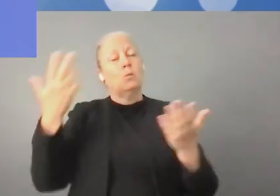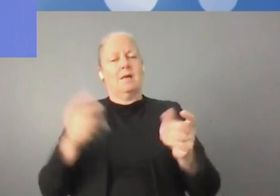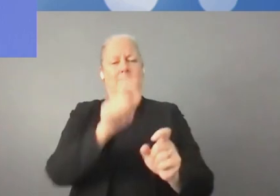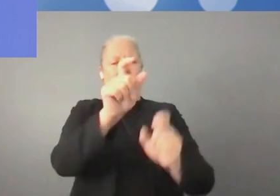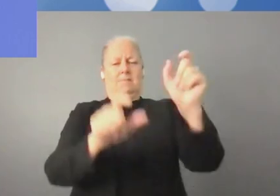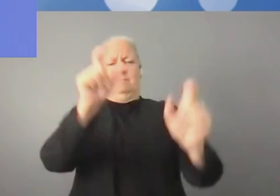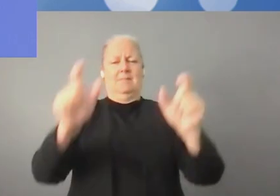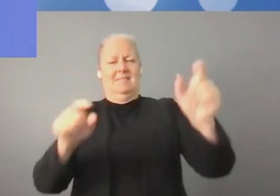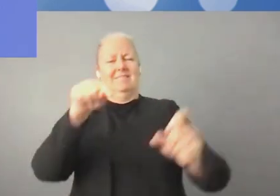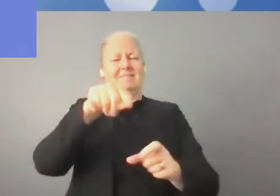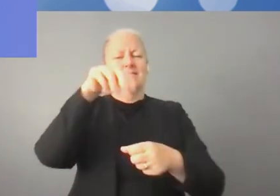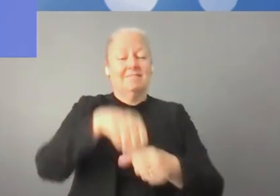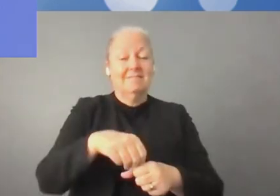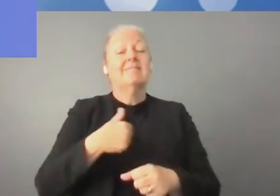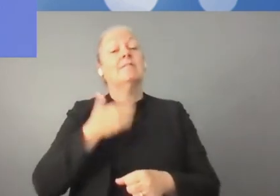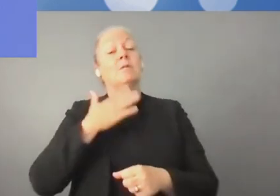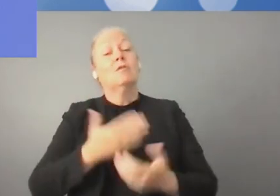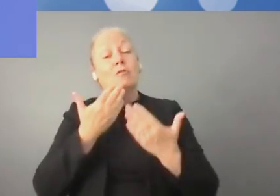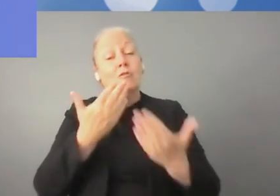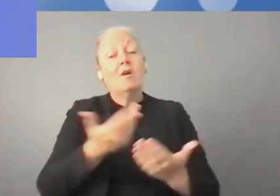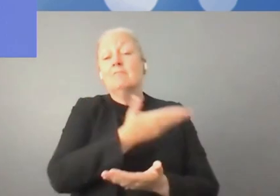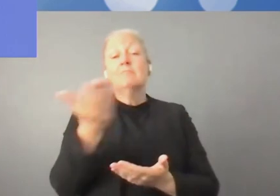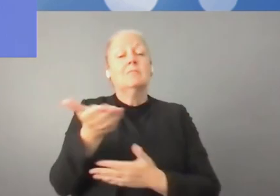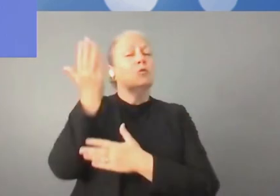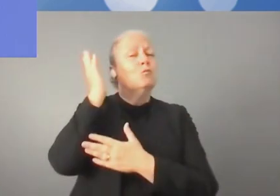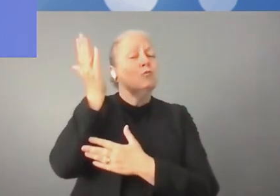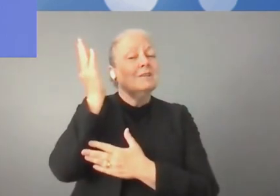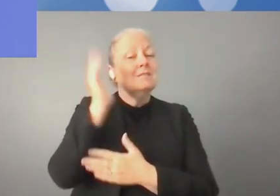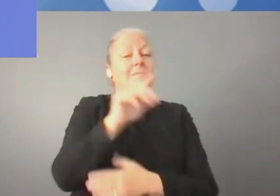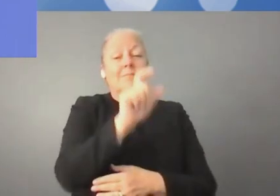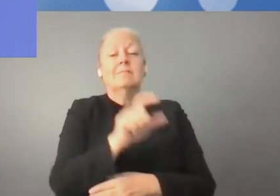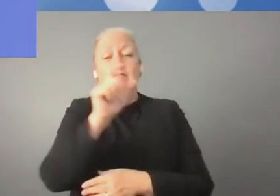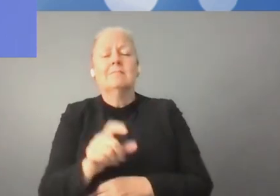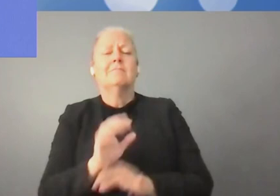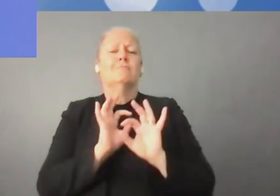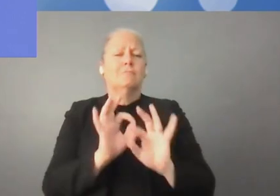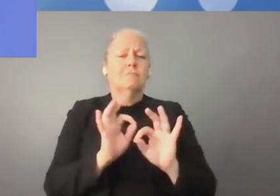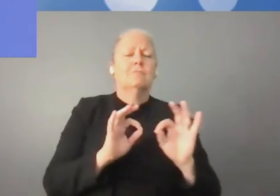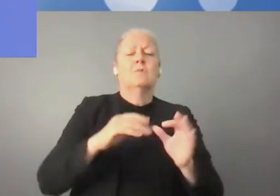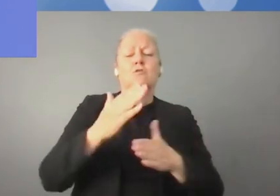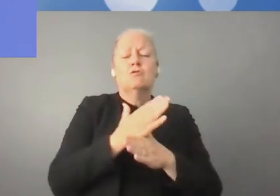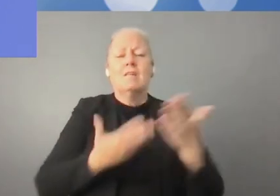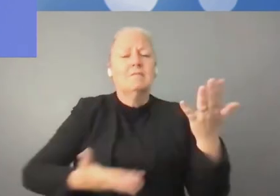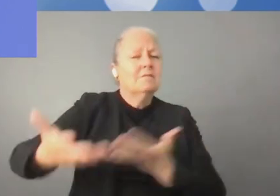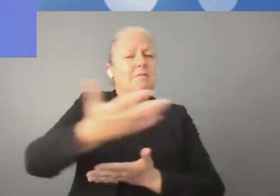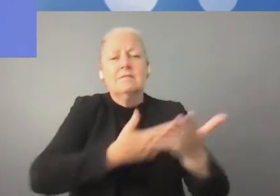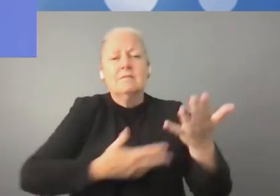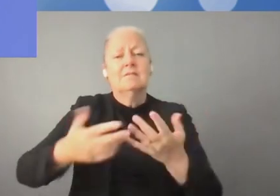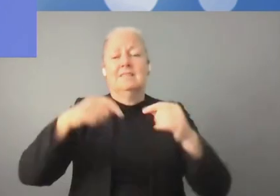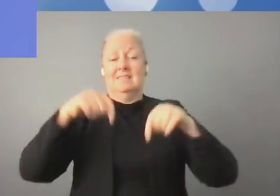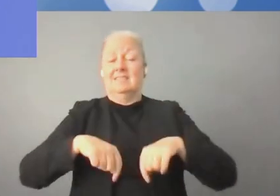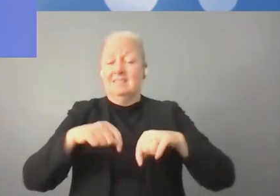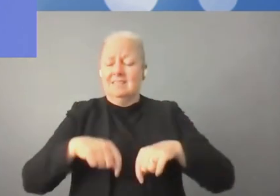devons être de plus en plus flexibles en attente de nouvelles technologies et de nouvelles solutions et en stimulant les investissements. Donc je voulais vous